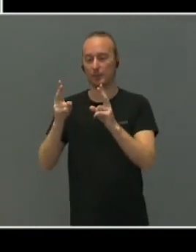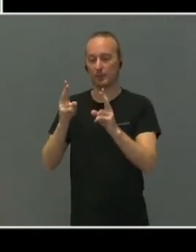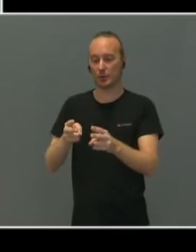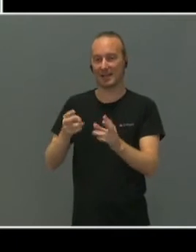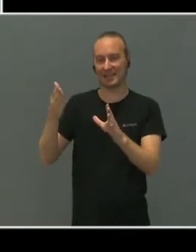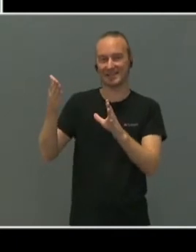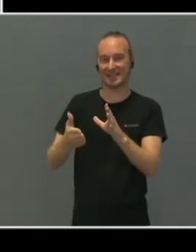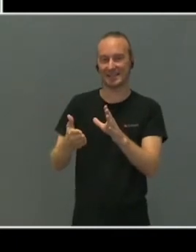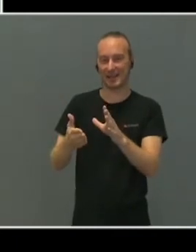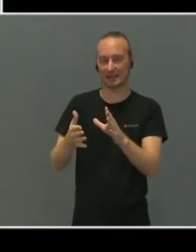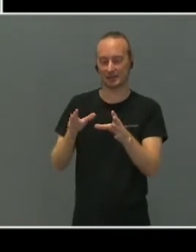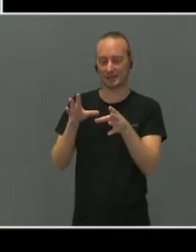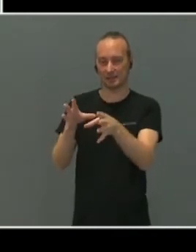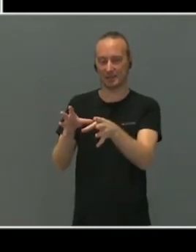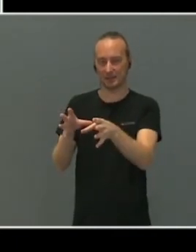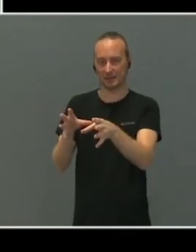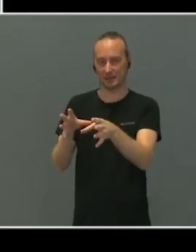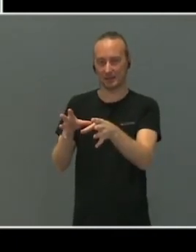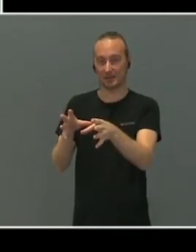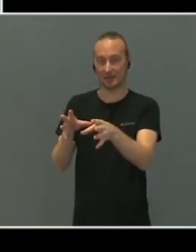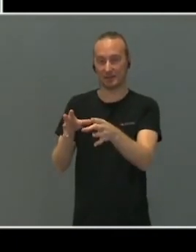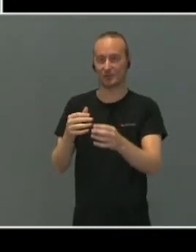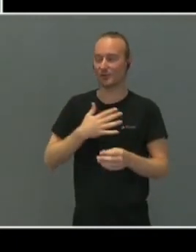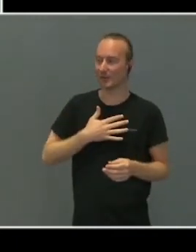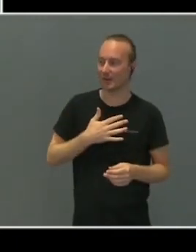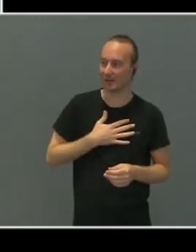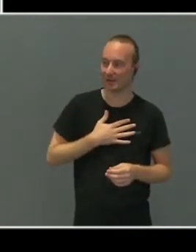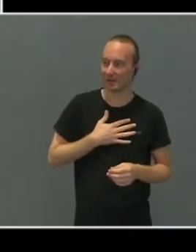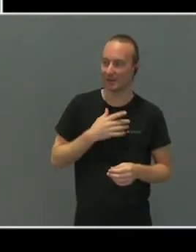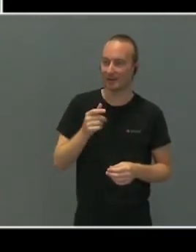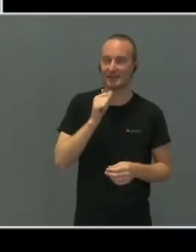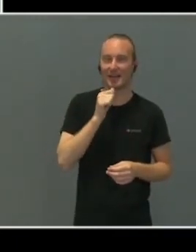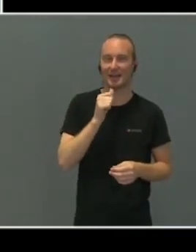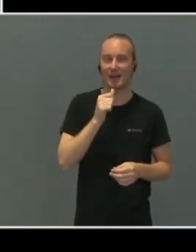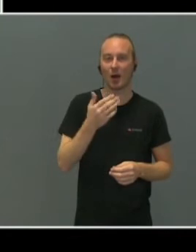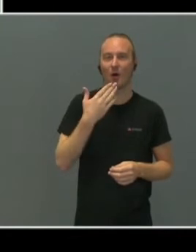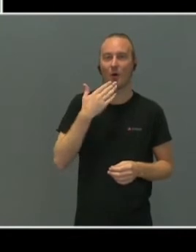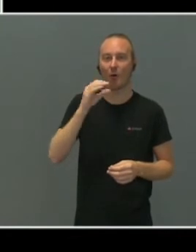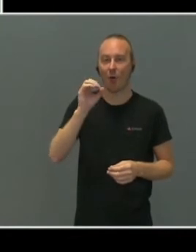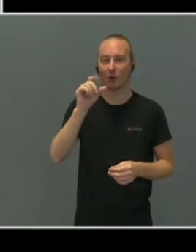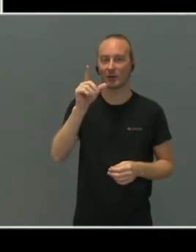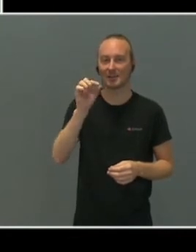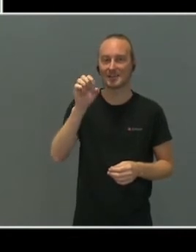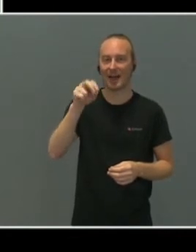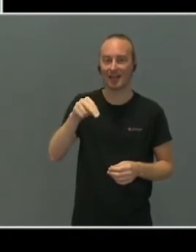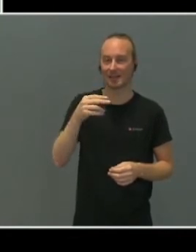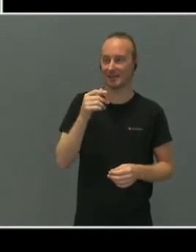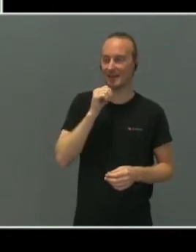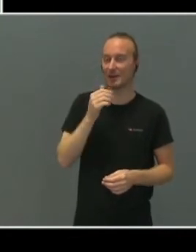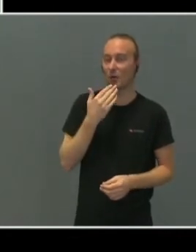det er veldig hyggelig at det blir deg, Terje Holsen, som blir leder